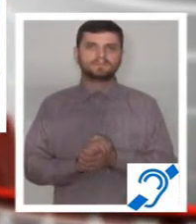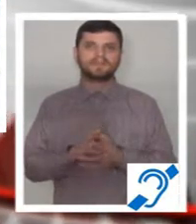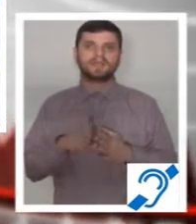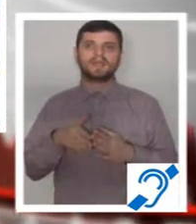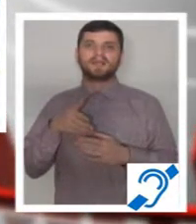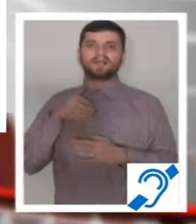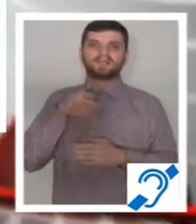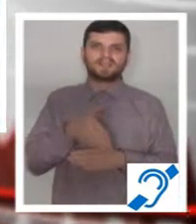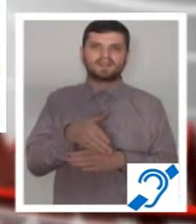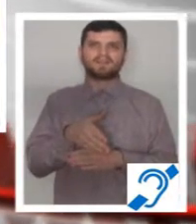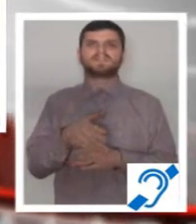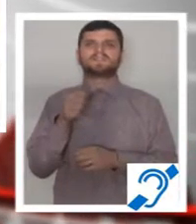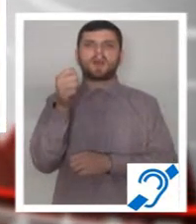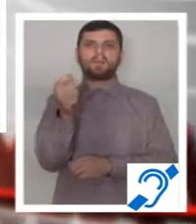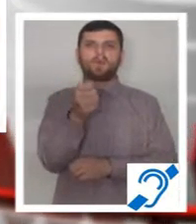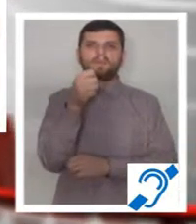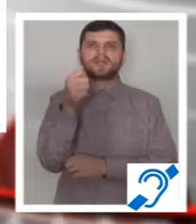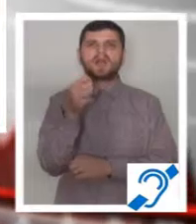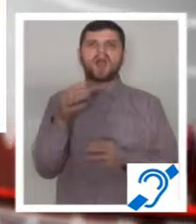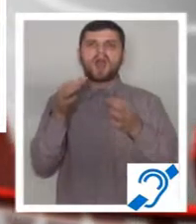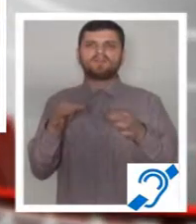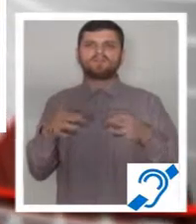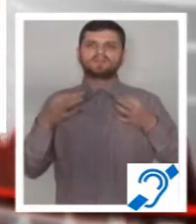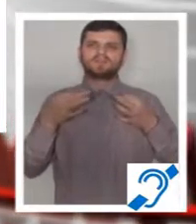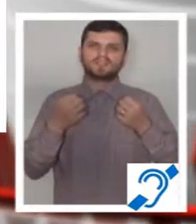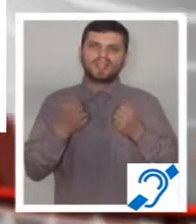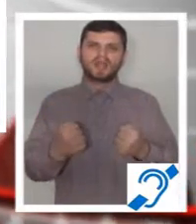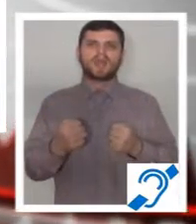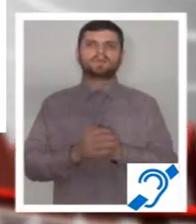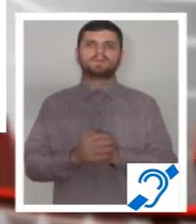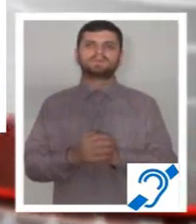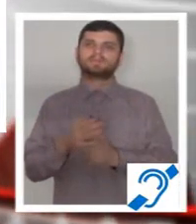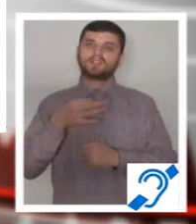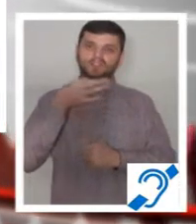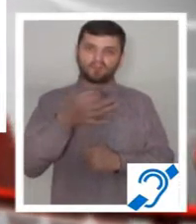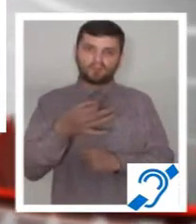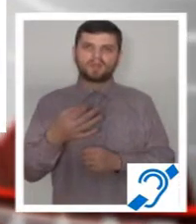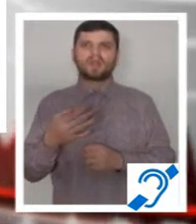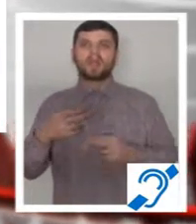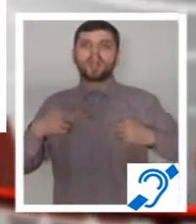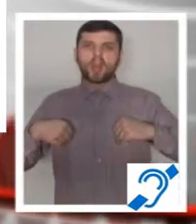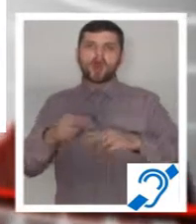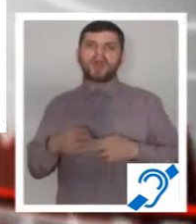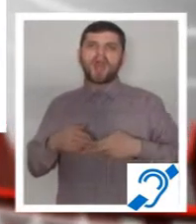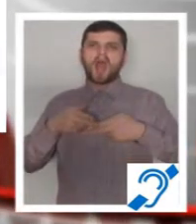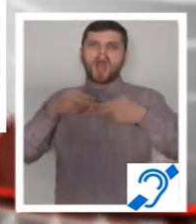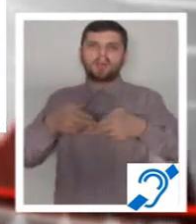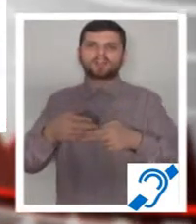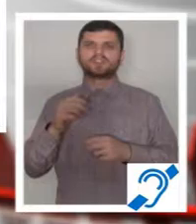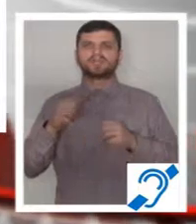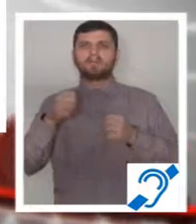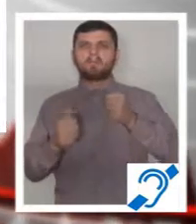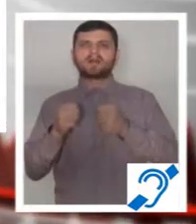Intervenția inspectoratului pentru situații de urgență a fost una extrem de dificilă. Am intervenit cu 11 autospeciale de lucru cu apă și